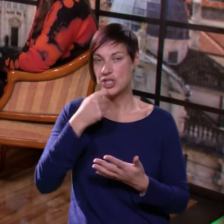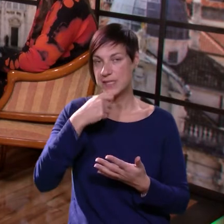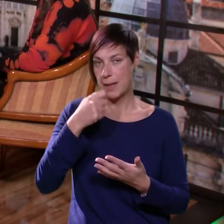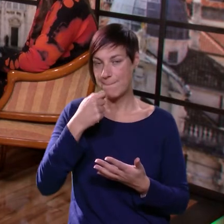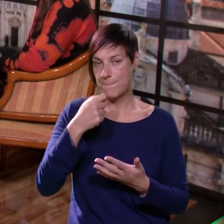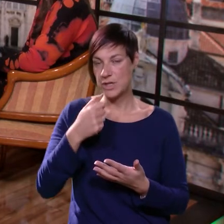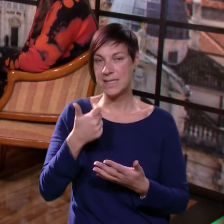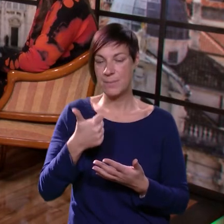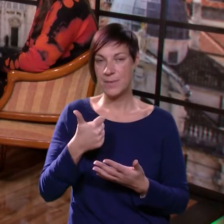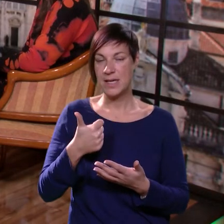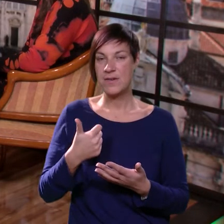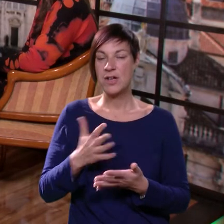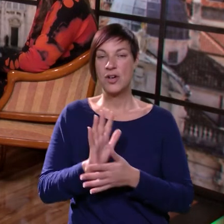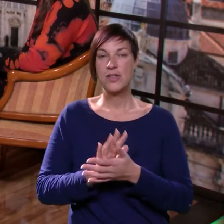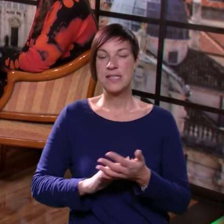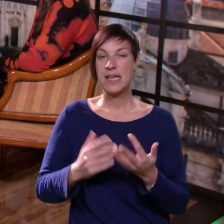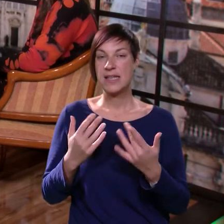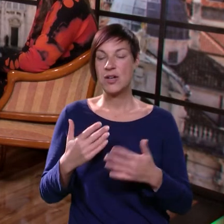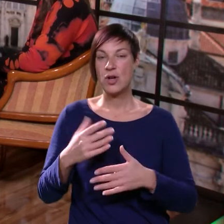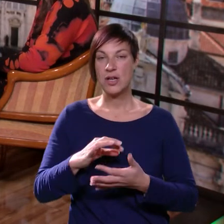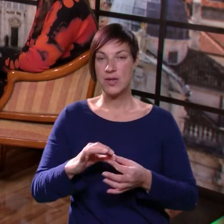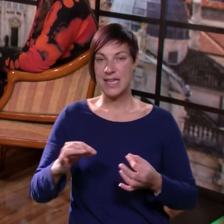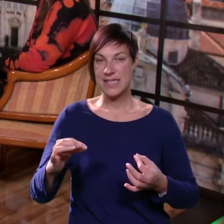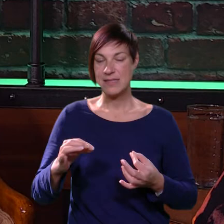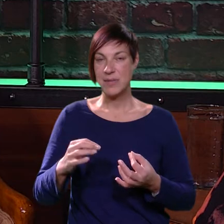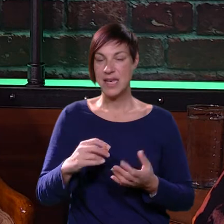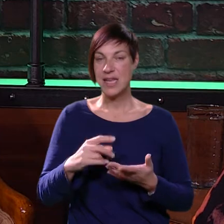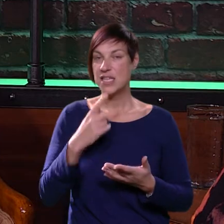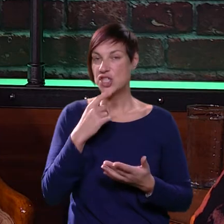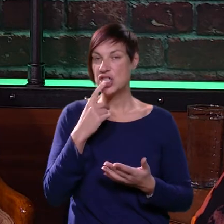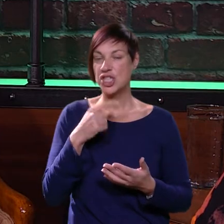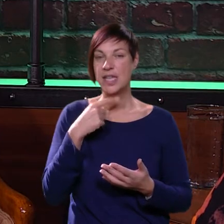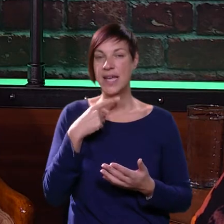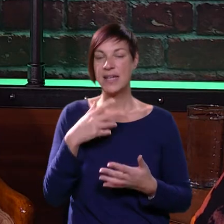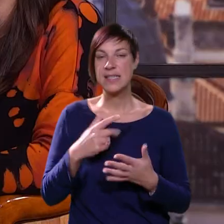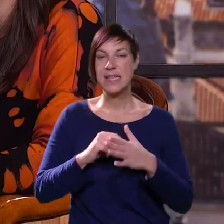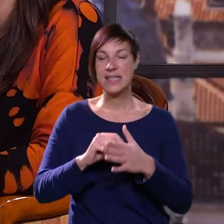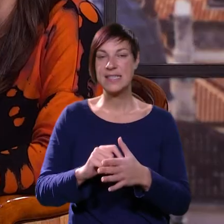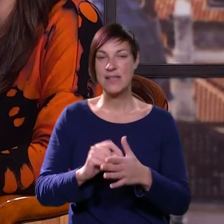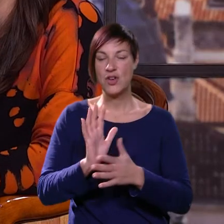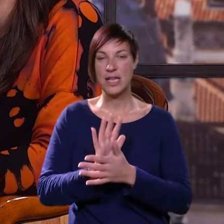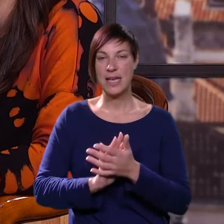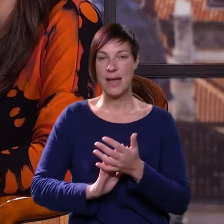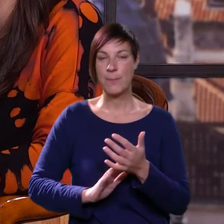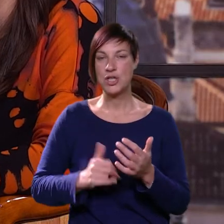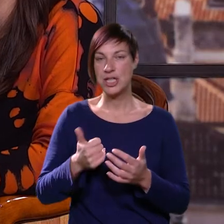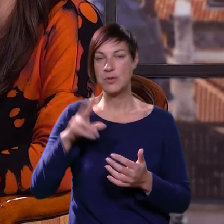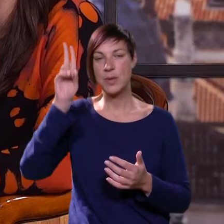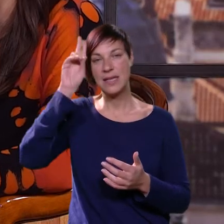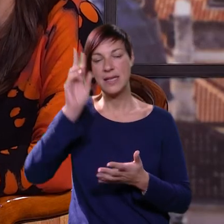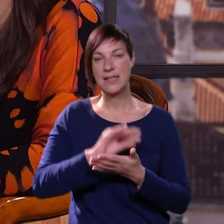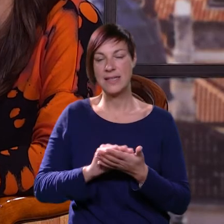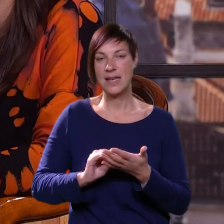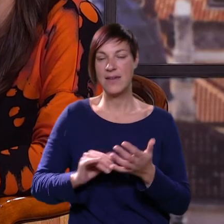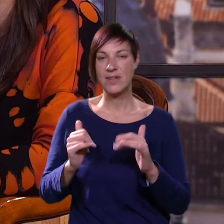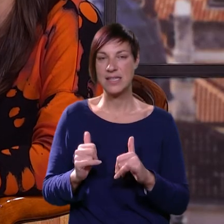će se poje za obrok, prvo se ide od sata koliki je izmjereni cukar. Rekli ste da ste vodili na početku jedan